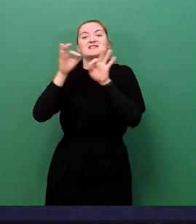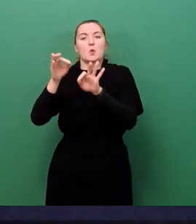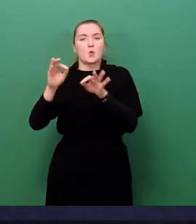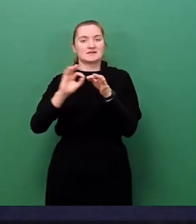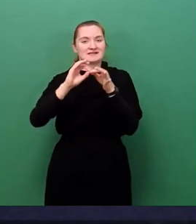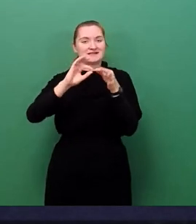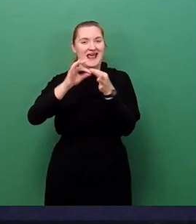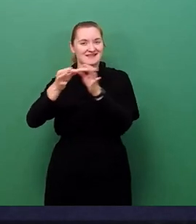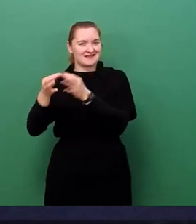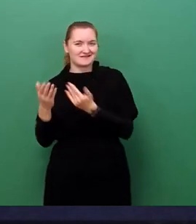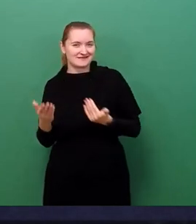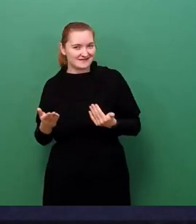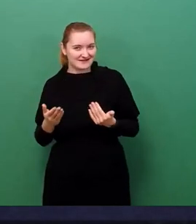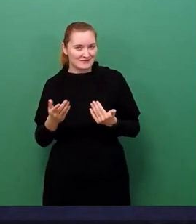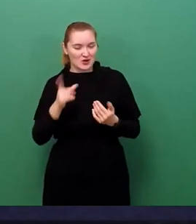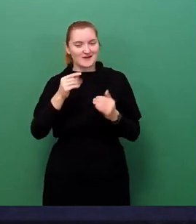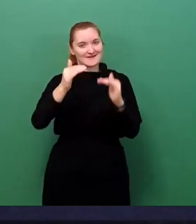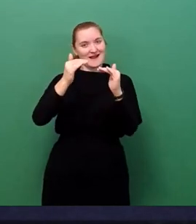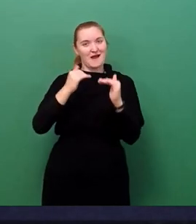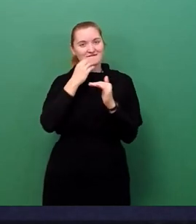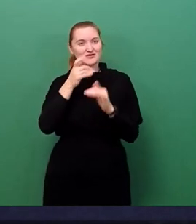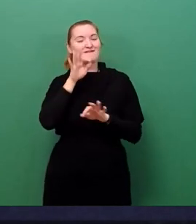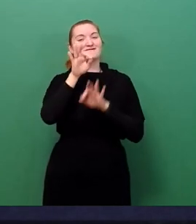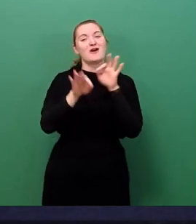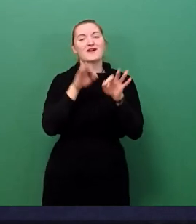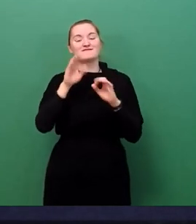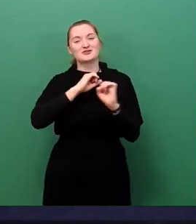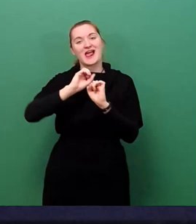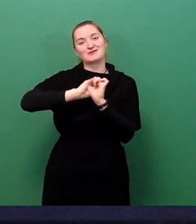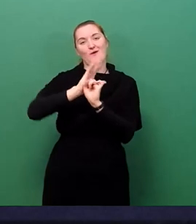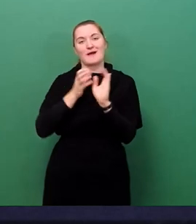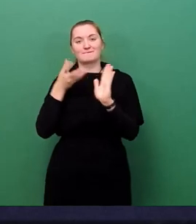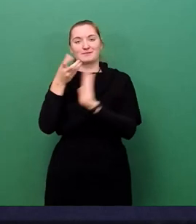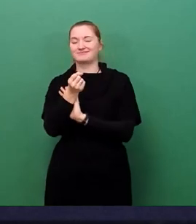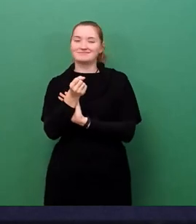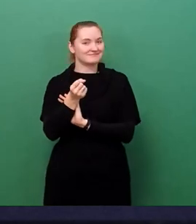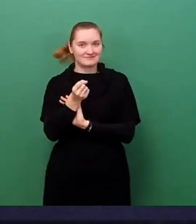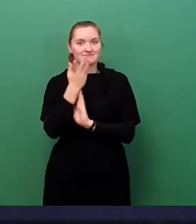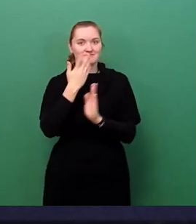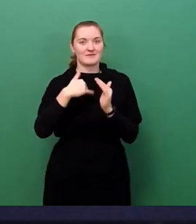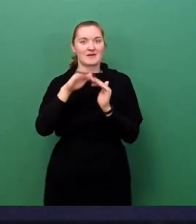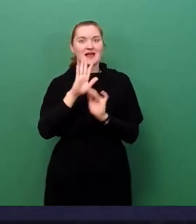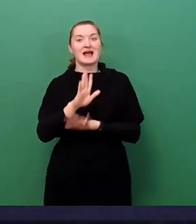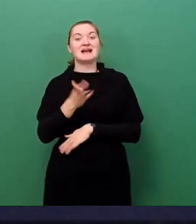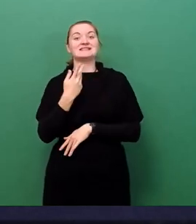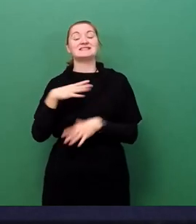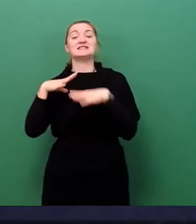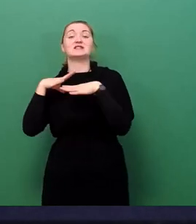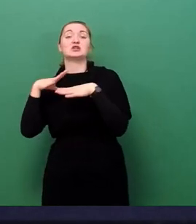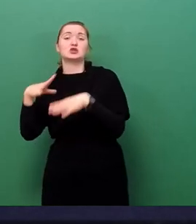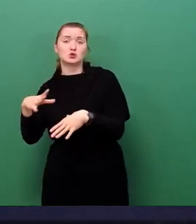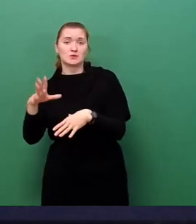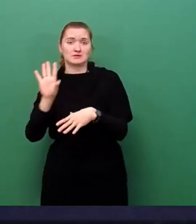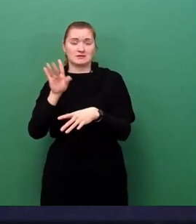niederschwelligen Setting geht, sondern eben um die Gleichsetzung von Genesenen, Geimpften und Getesteten.